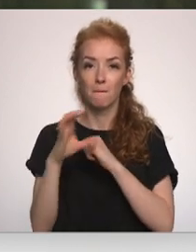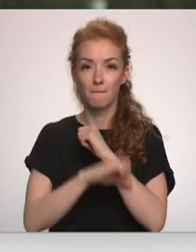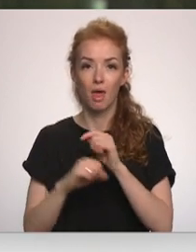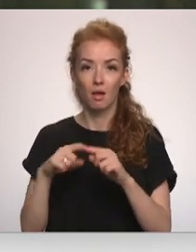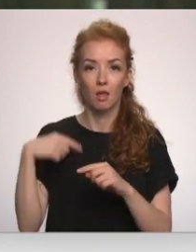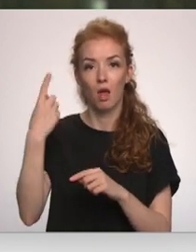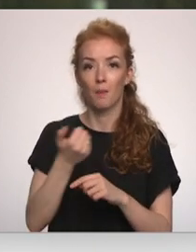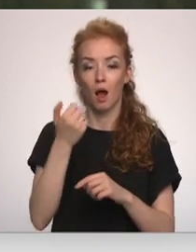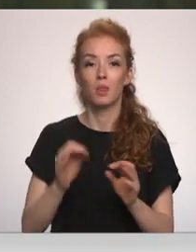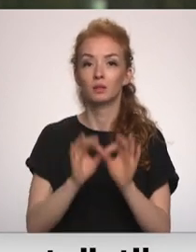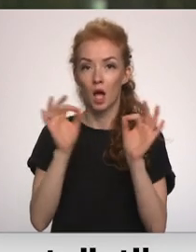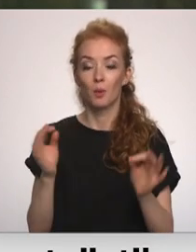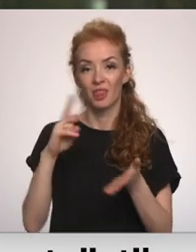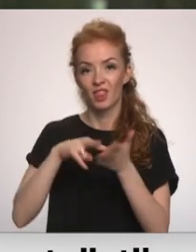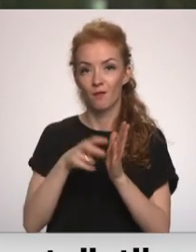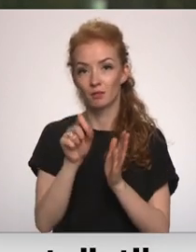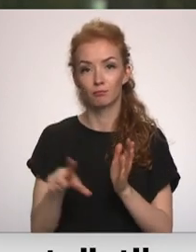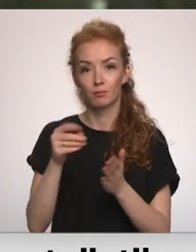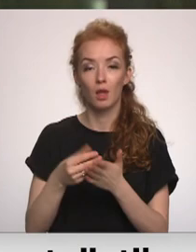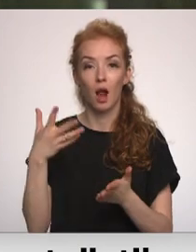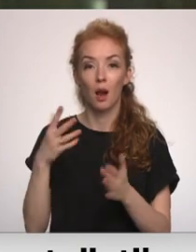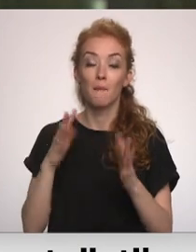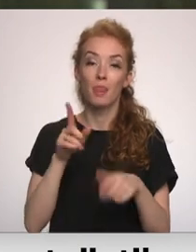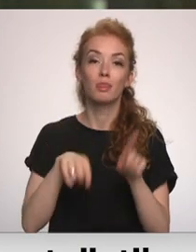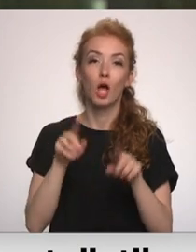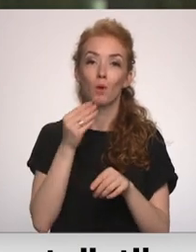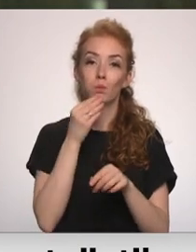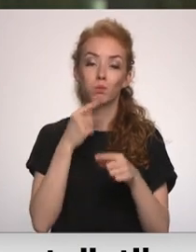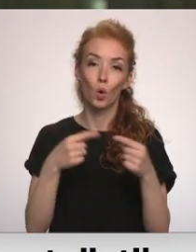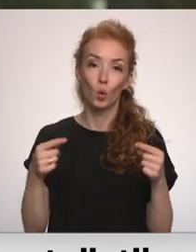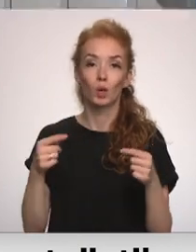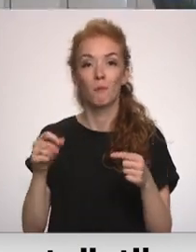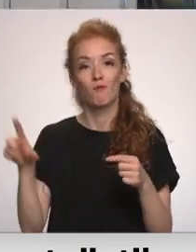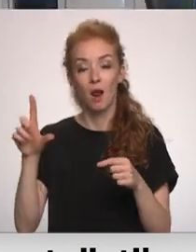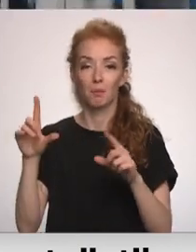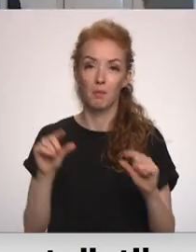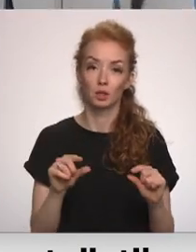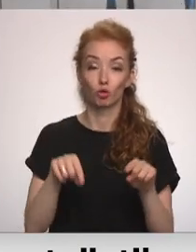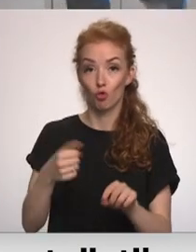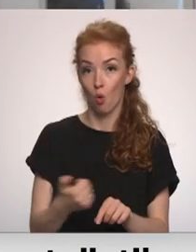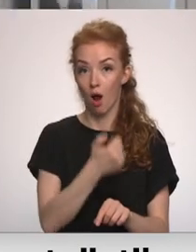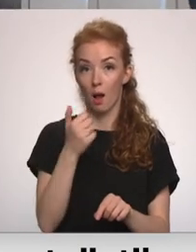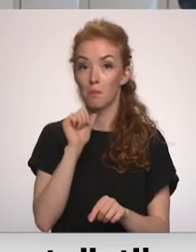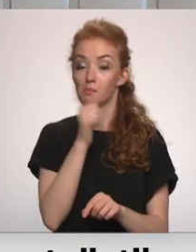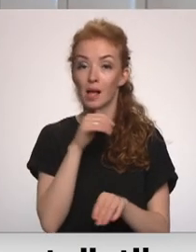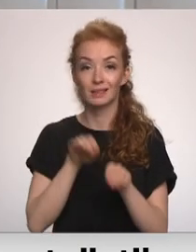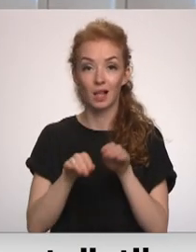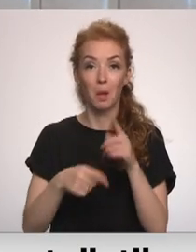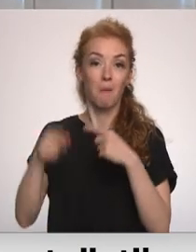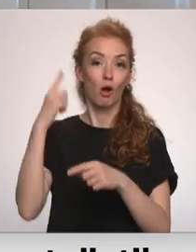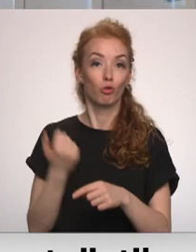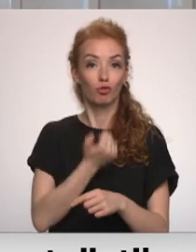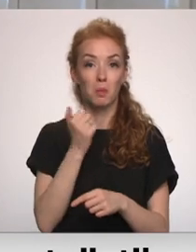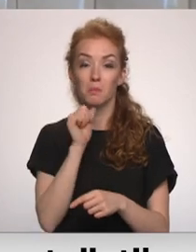sākums. Tās varētu būt divas reizes, bet dažiem produktiem vairāk, dažiem mazāk. Šogad mājā Latvijā, salīdzinot ar pērnā gada